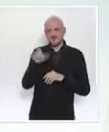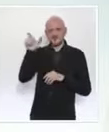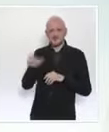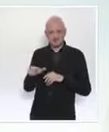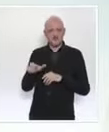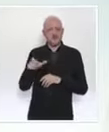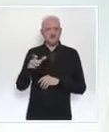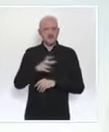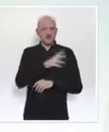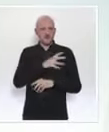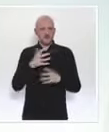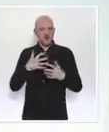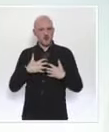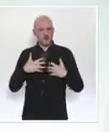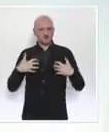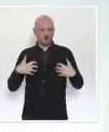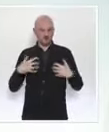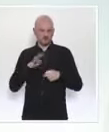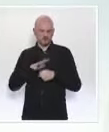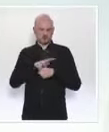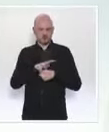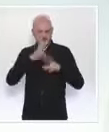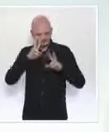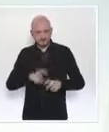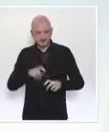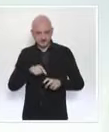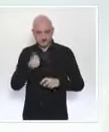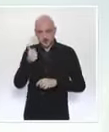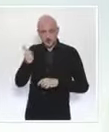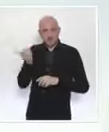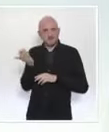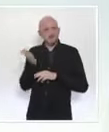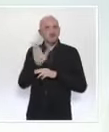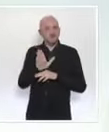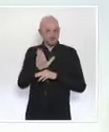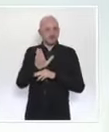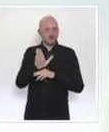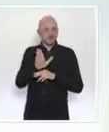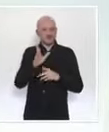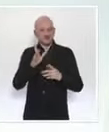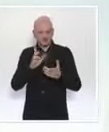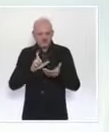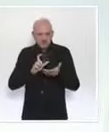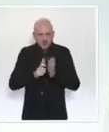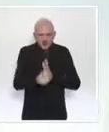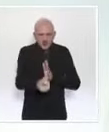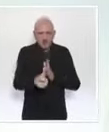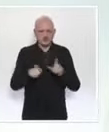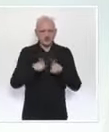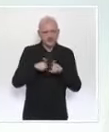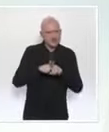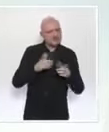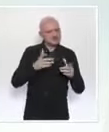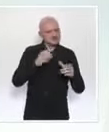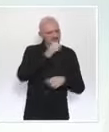présentera les différents vaccins en cours de développement, leurs différences technologiques et médicales, ainsi